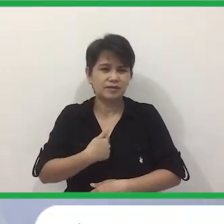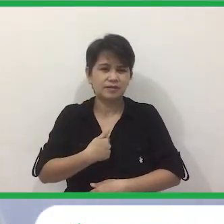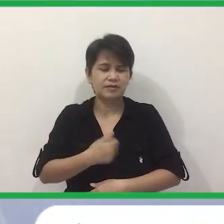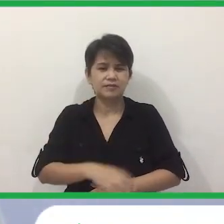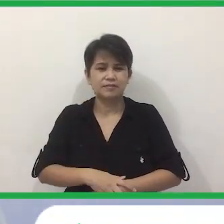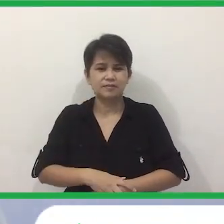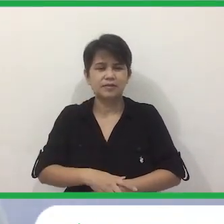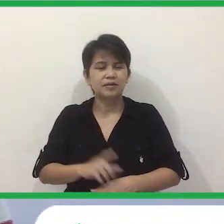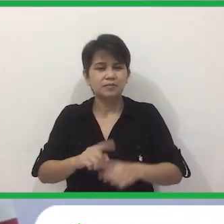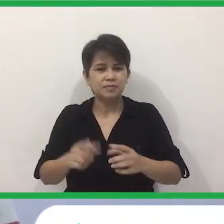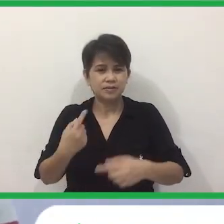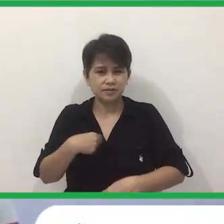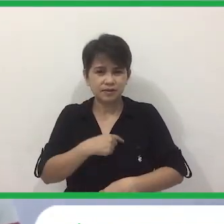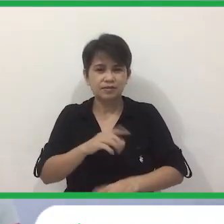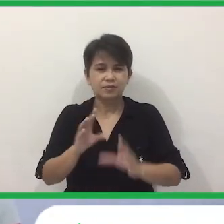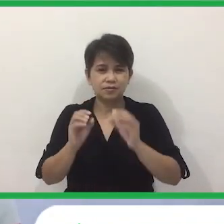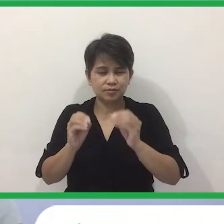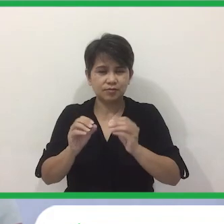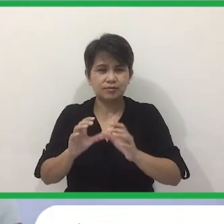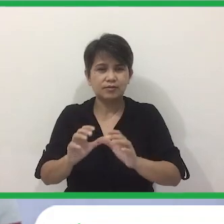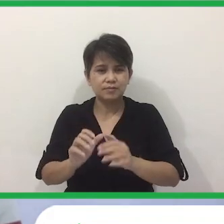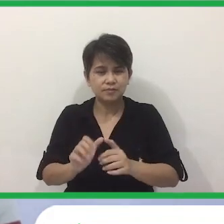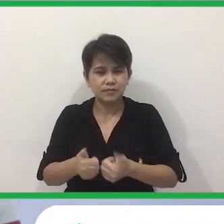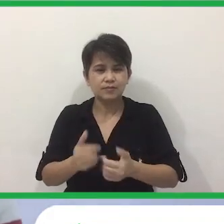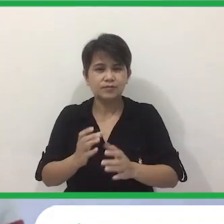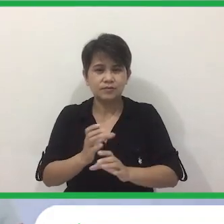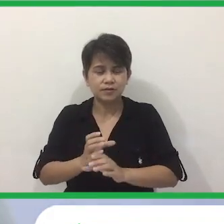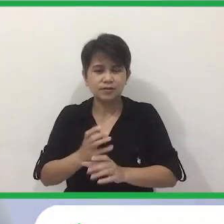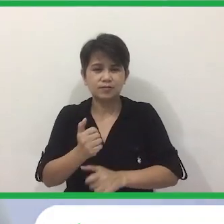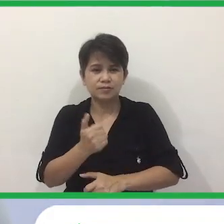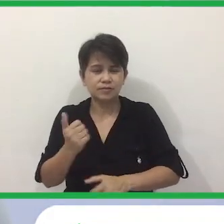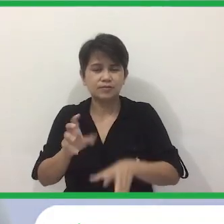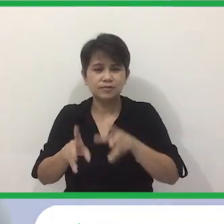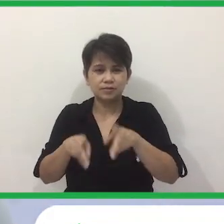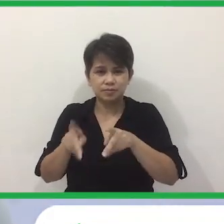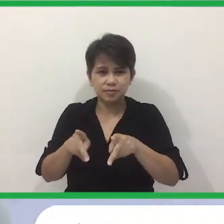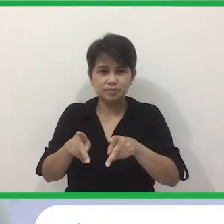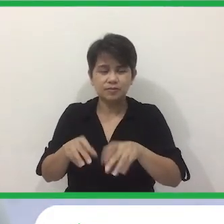Sarili Lang Doon Iniisip So Pag-iniisip Natin At Ituturo Natin